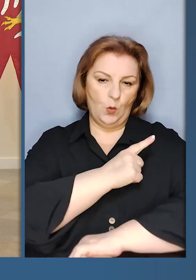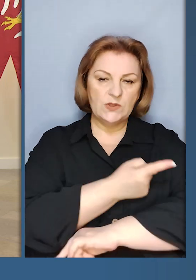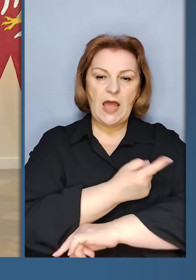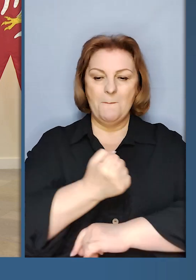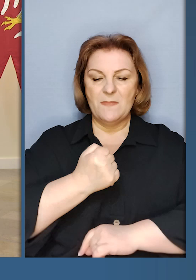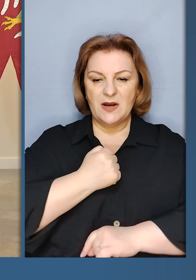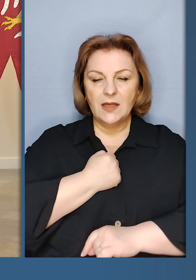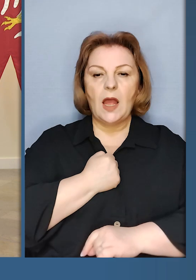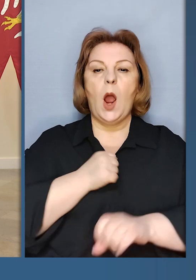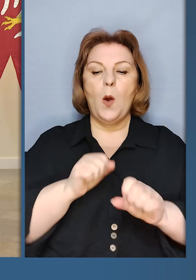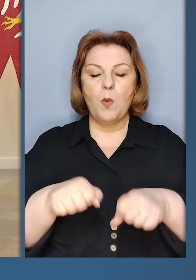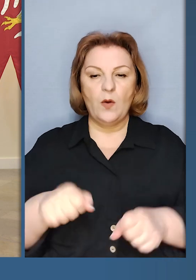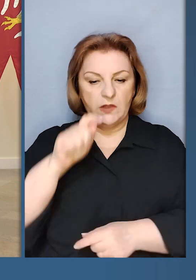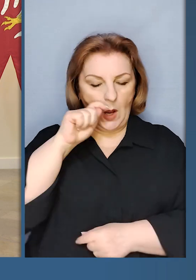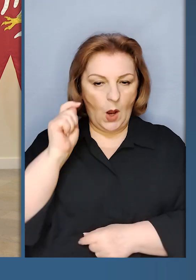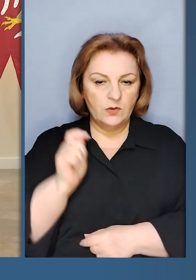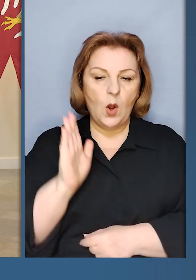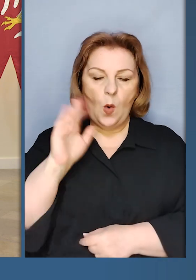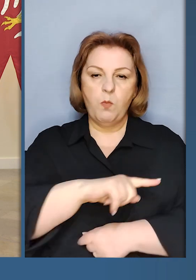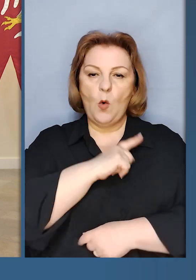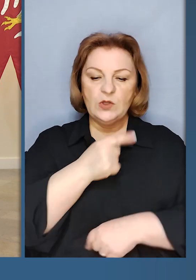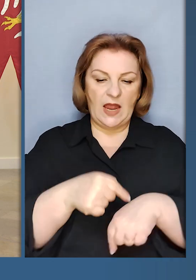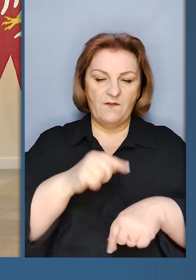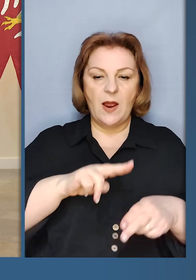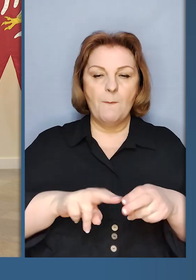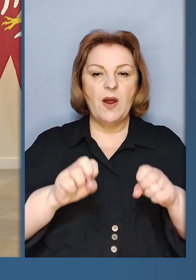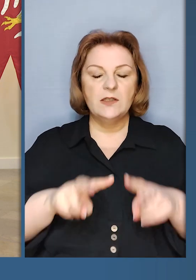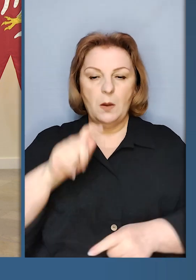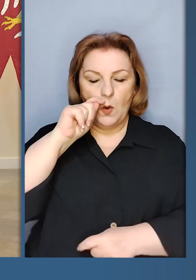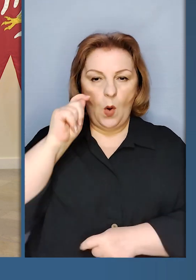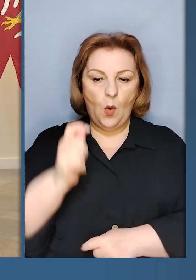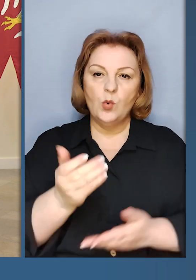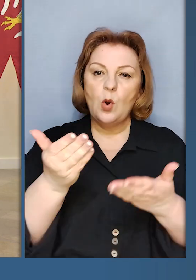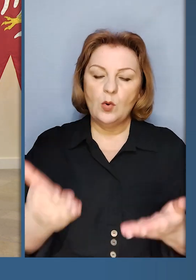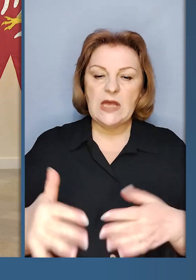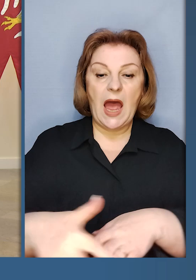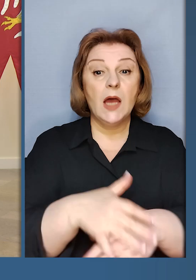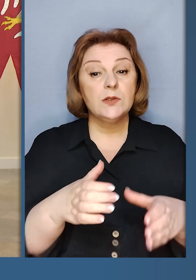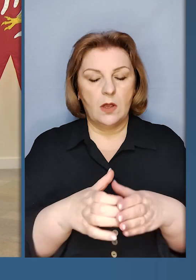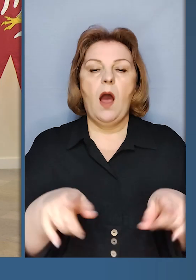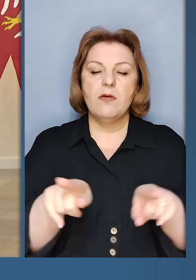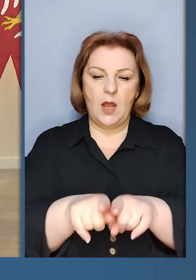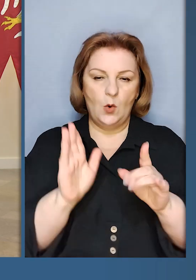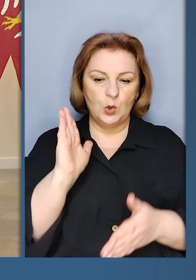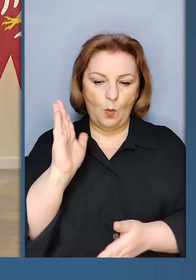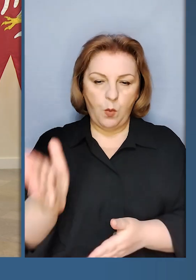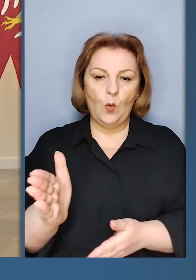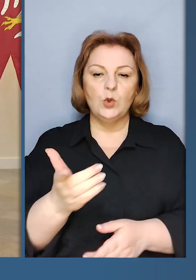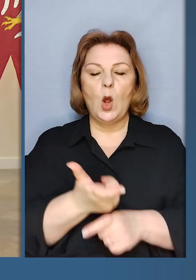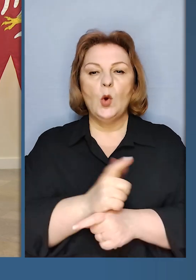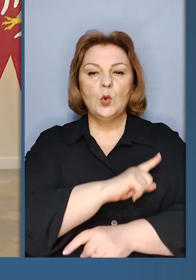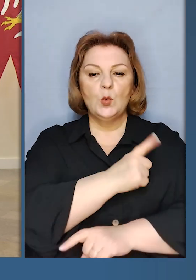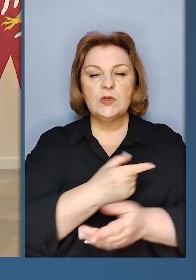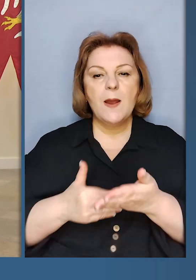мілітарний потенціал України, будуть змістювати відчуття безпеки українського суспільства, але будуть також дуже